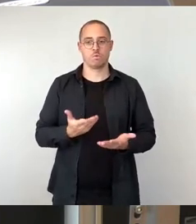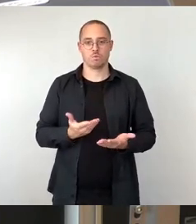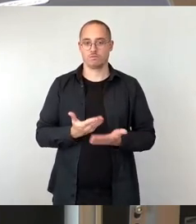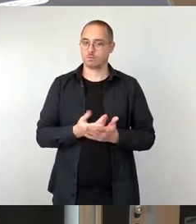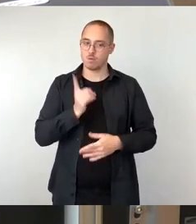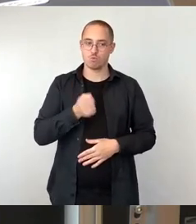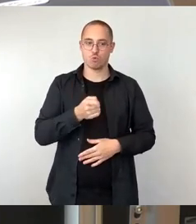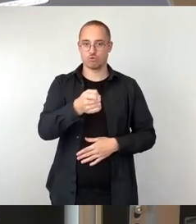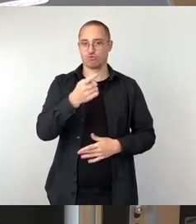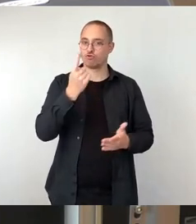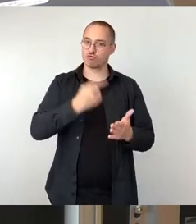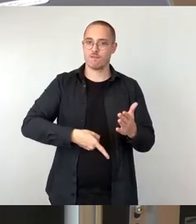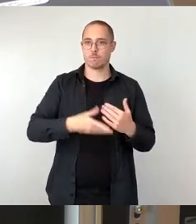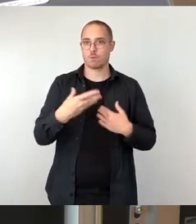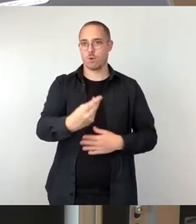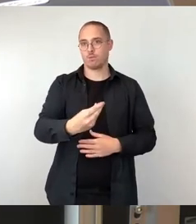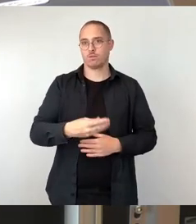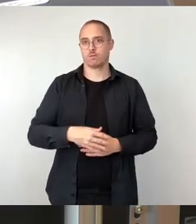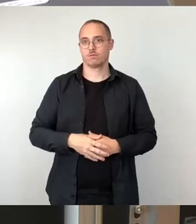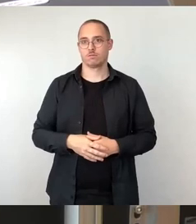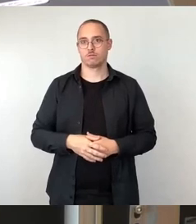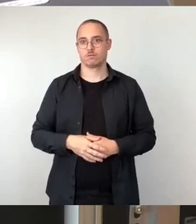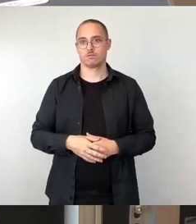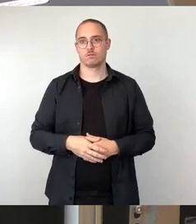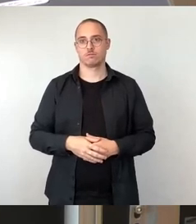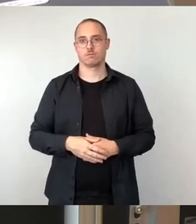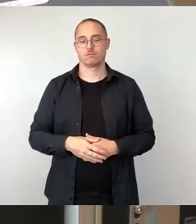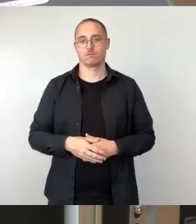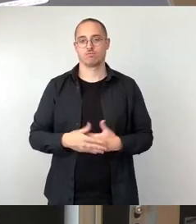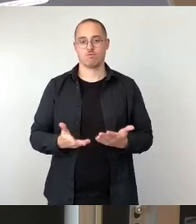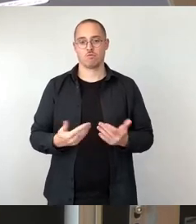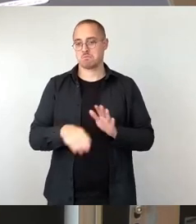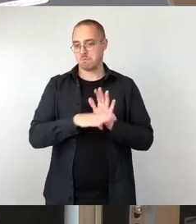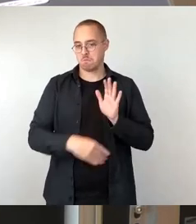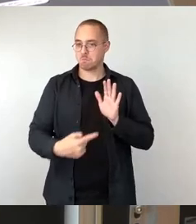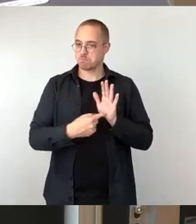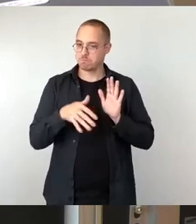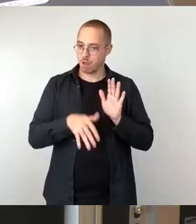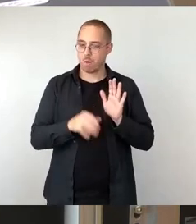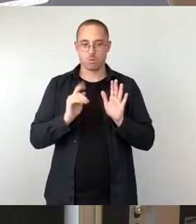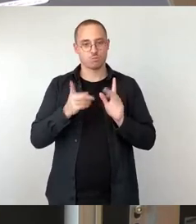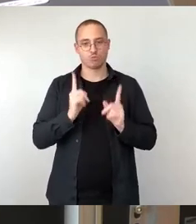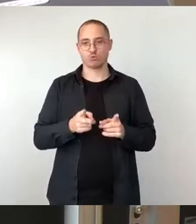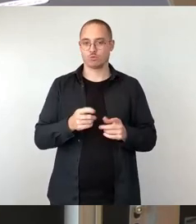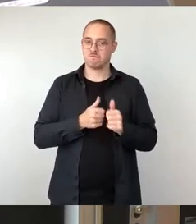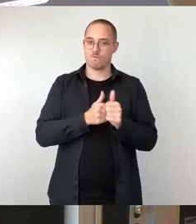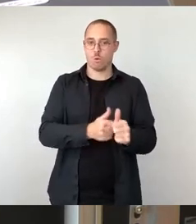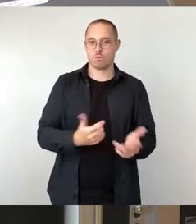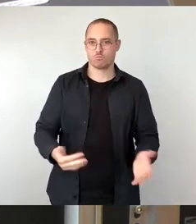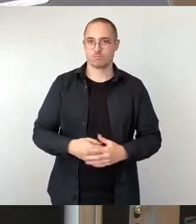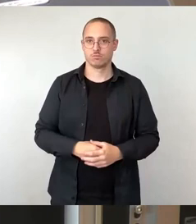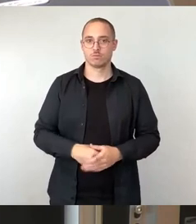stringent angewendet werden. Und, das ist auch wichtig, es kann nur ein Zwischenschritt sein. Mein Kollege Maloni hat es schon